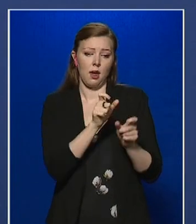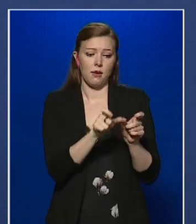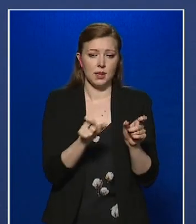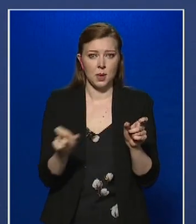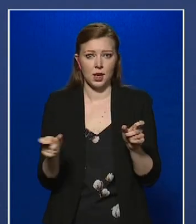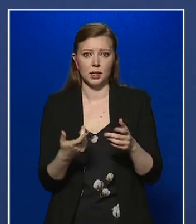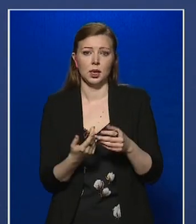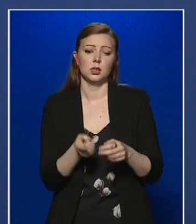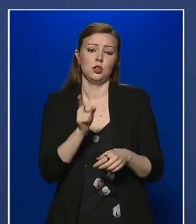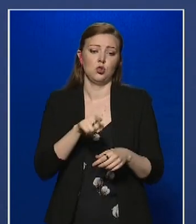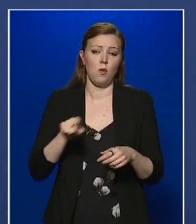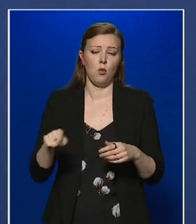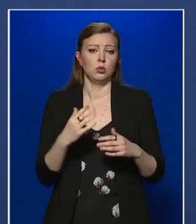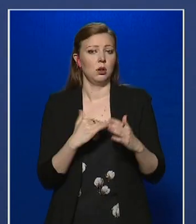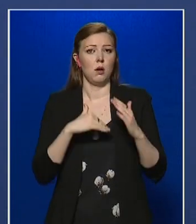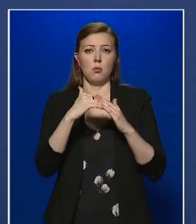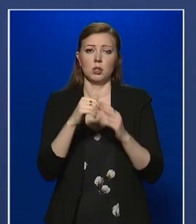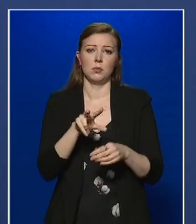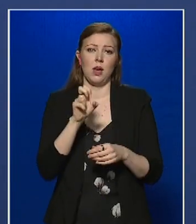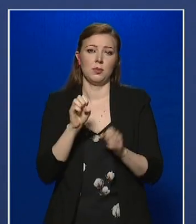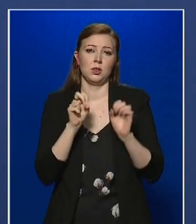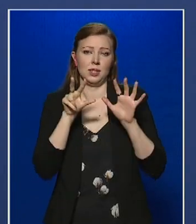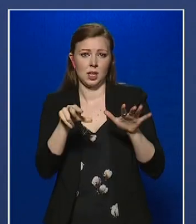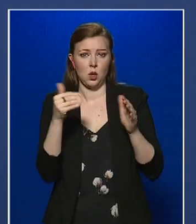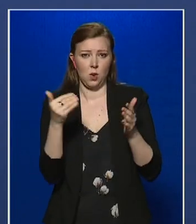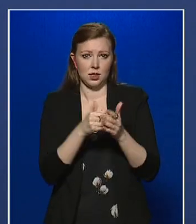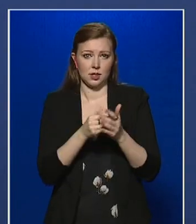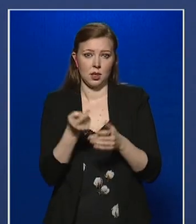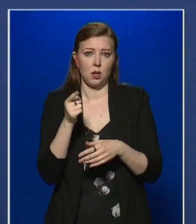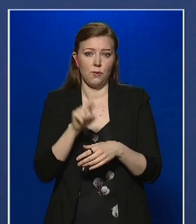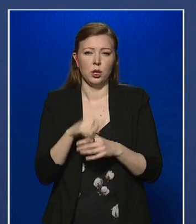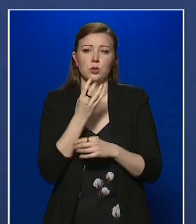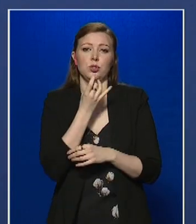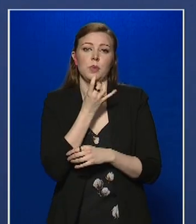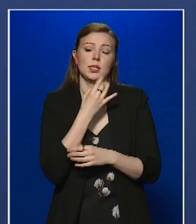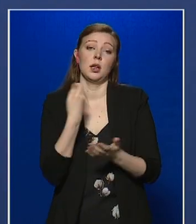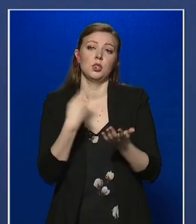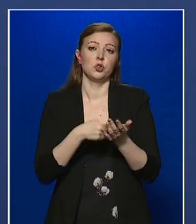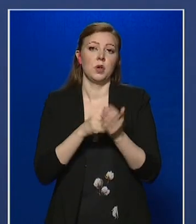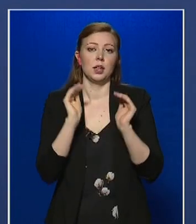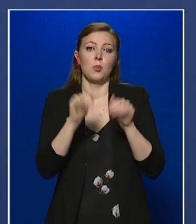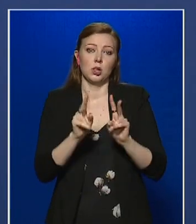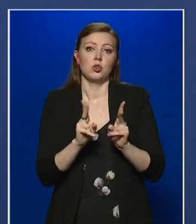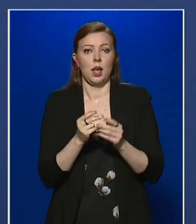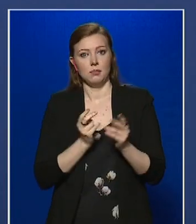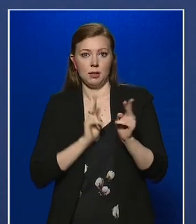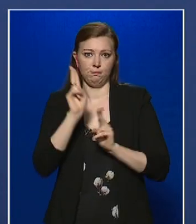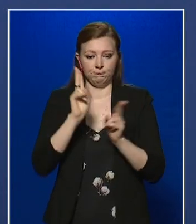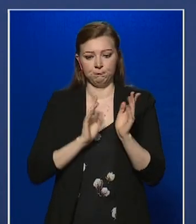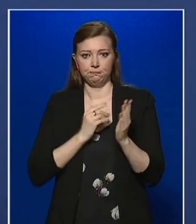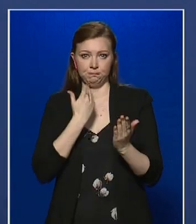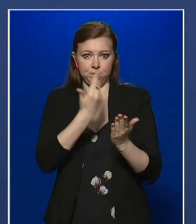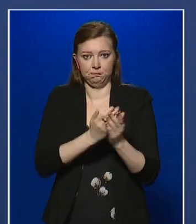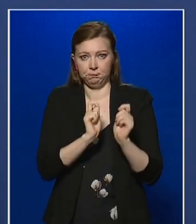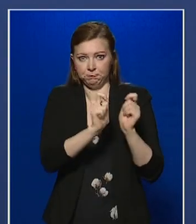és havonta legfeljebb 318 ezer forintos speciális bértámogatásra is lehet még jelentkezni.